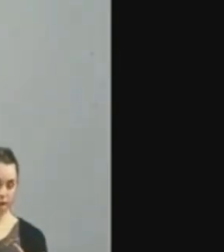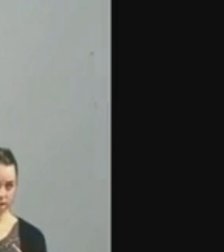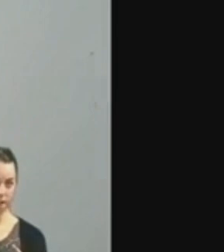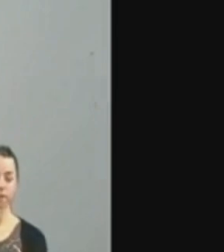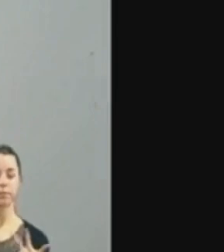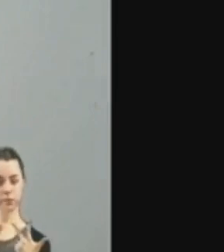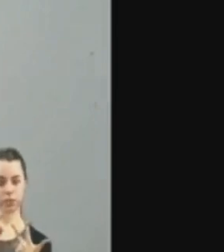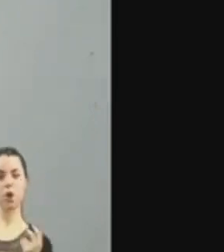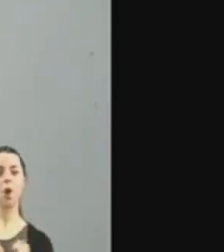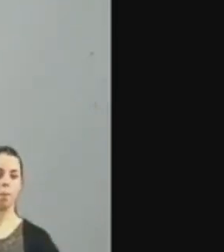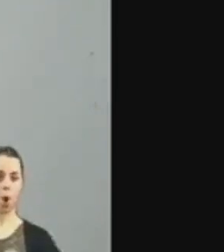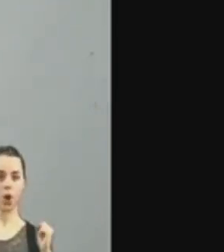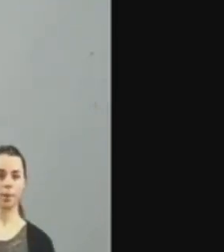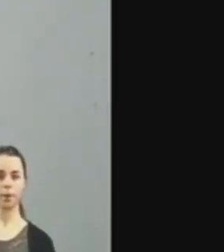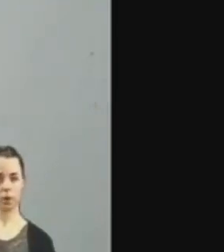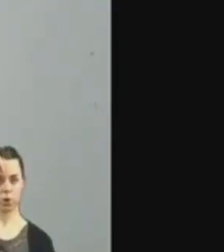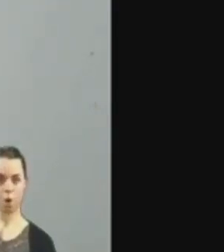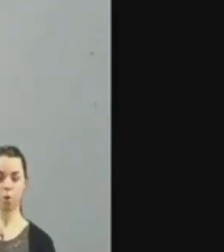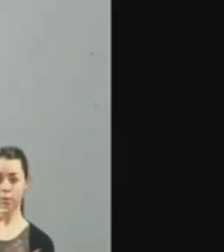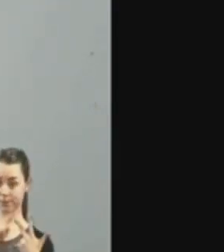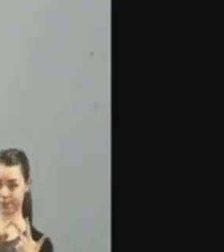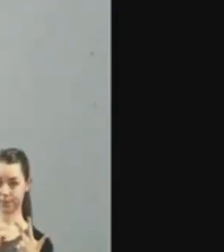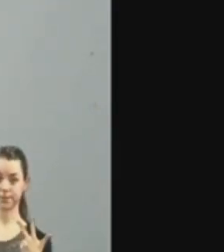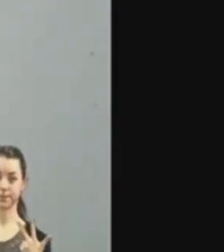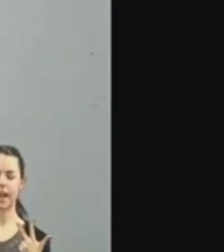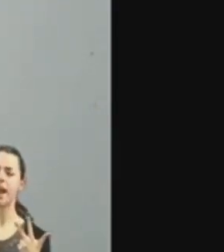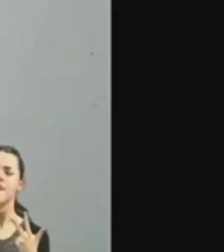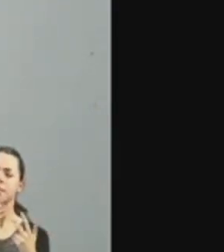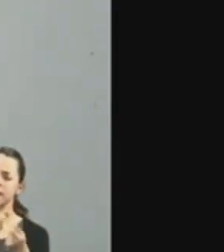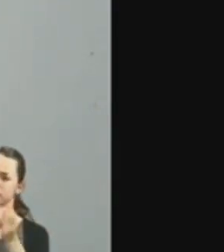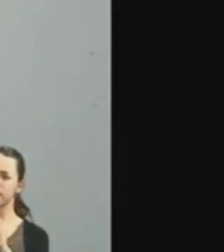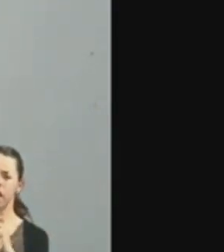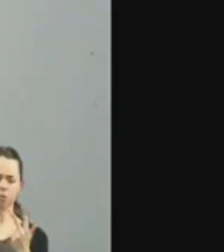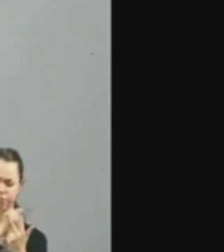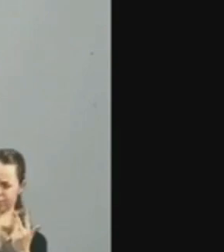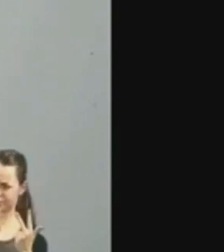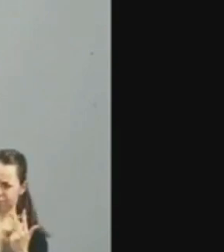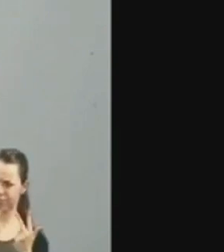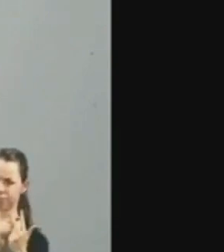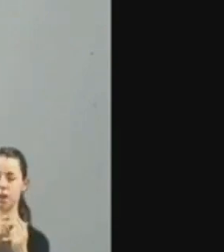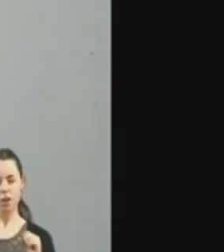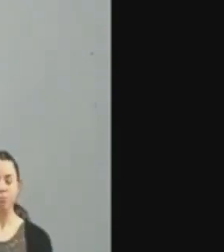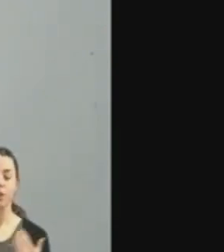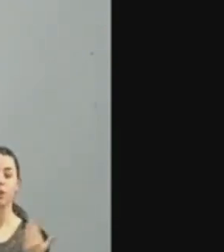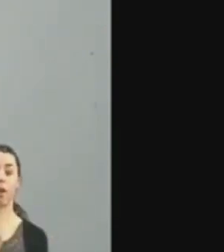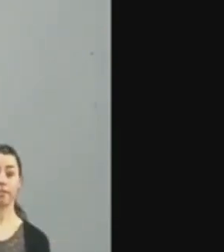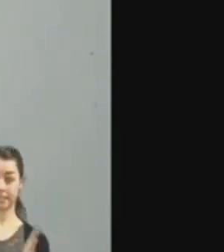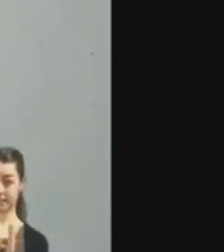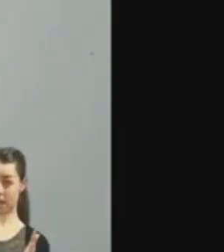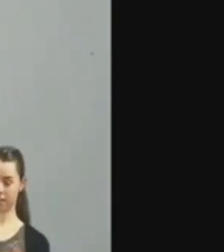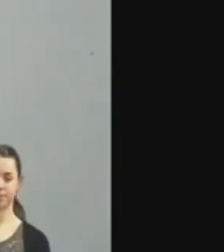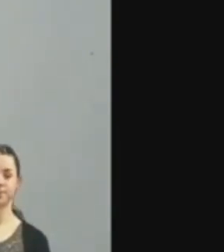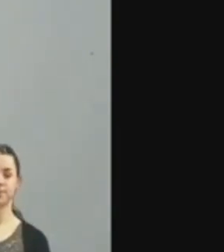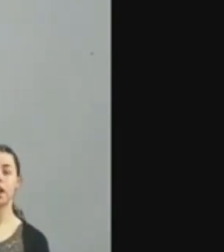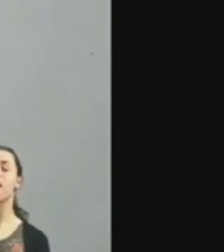což je tady čelo a brada a pohyb, ze zhora dolů. A stačí změnit jen jeden parametr a můžeme